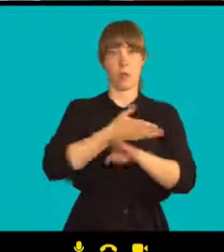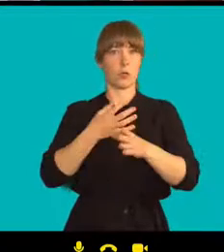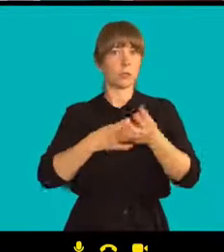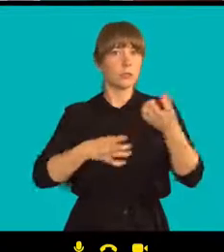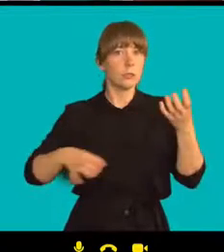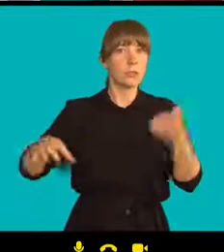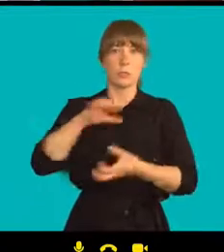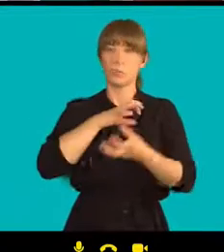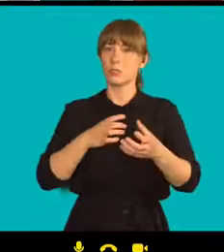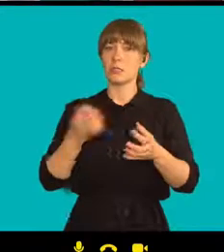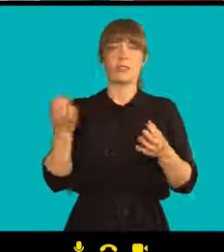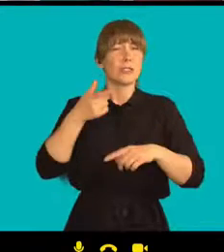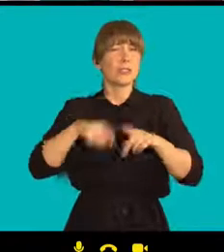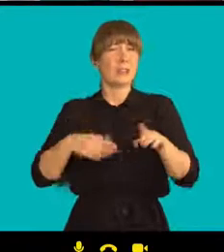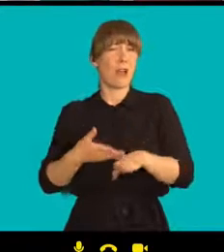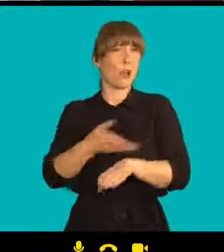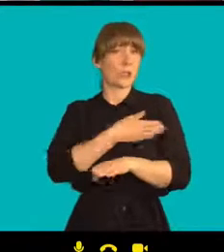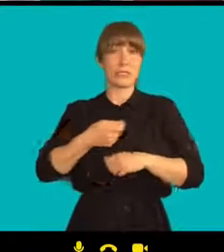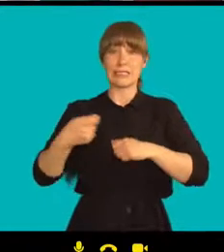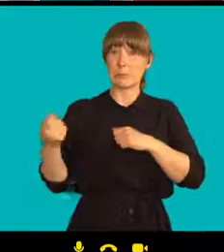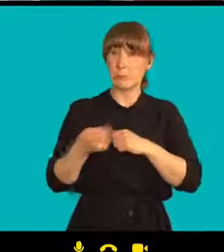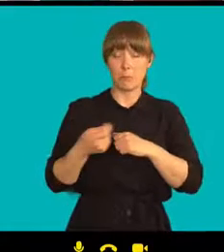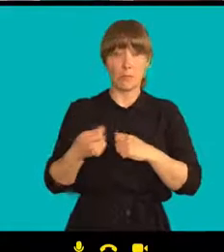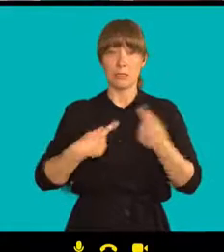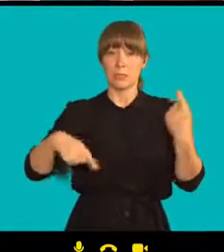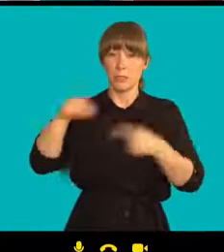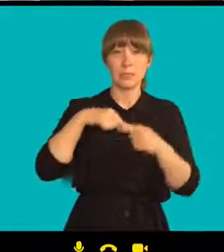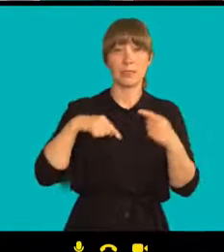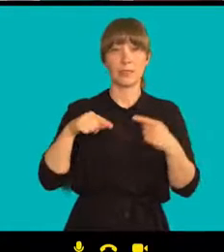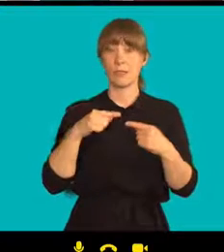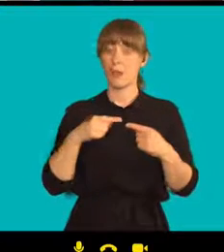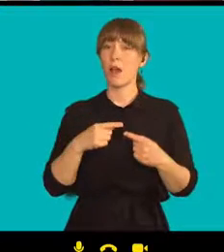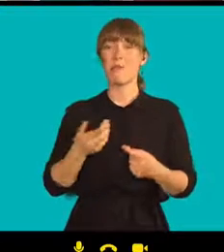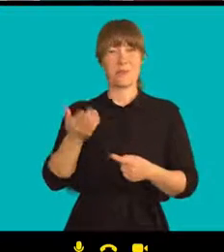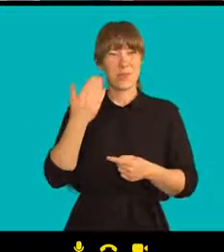Ty srpnové události a tak dále. Bylo velice romantické a naivní